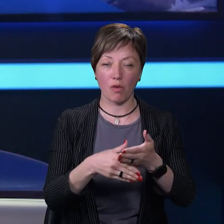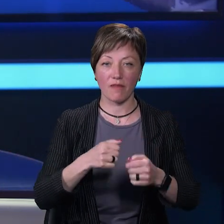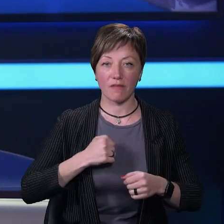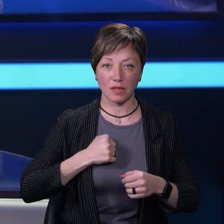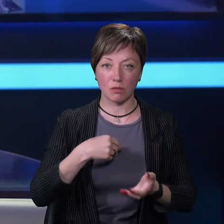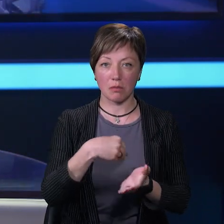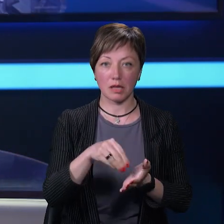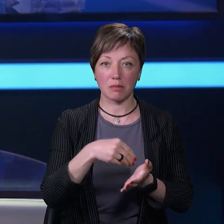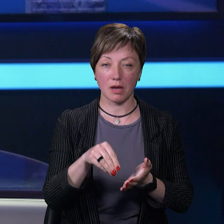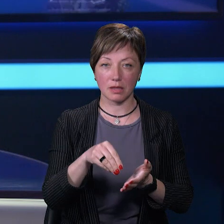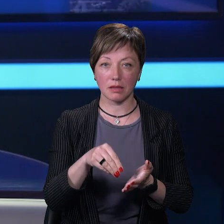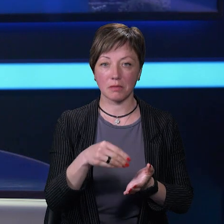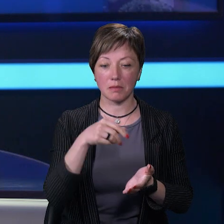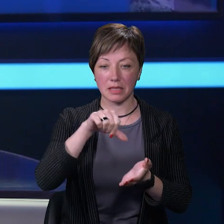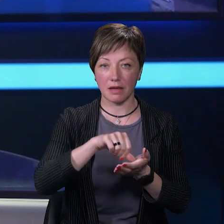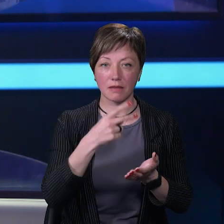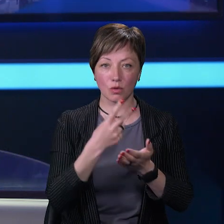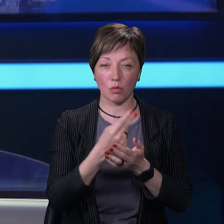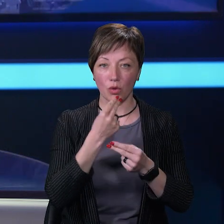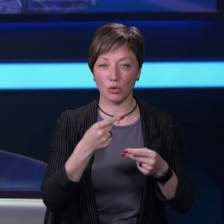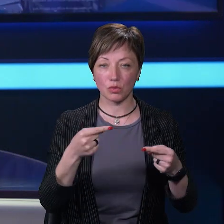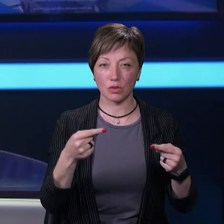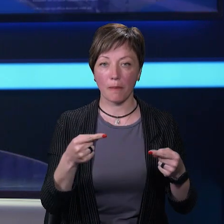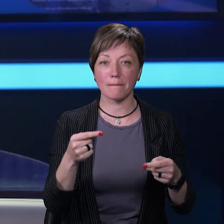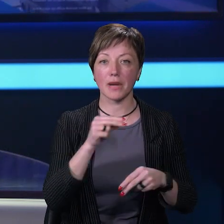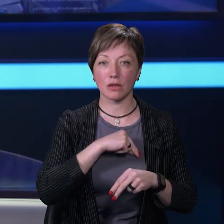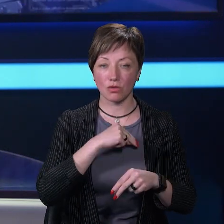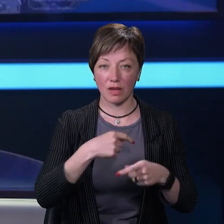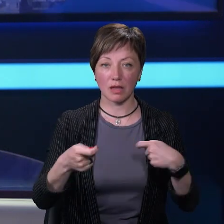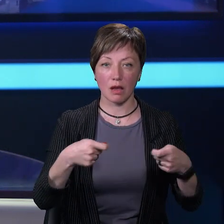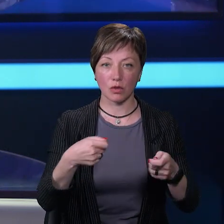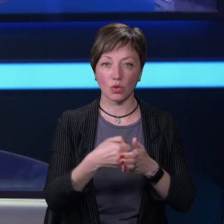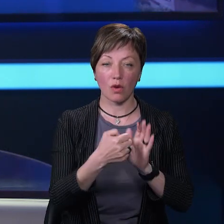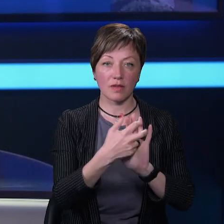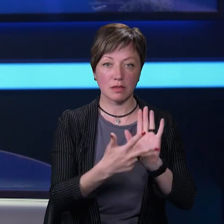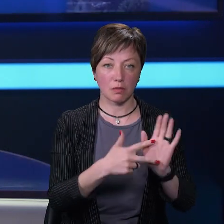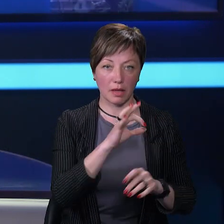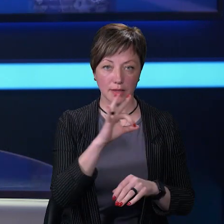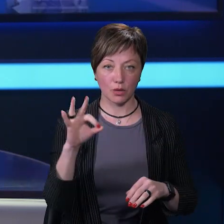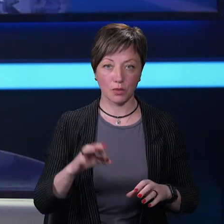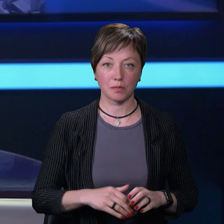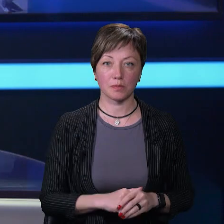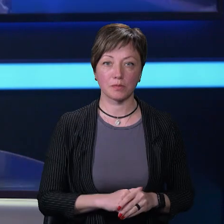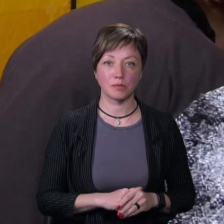війську та придбати представлену продукцію. Працюватиме благодійний ярмарок до 18-ї.